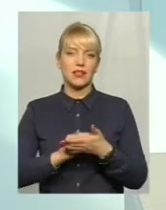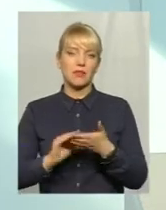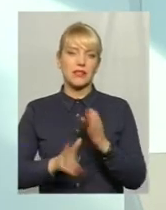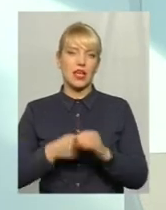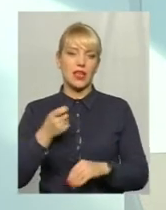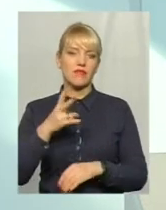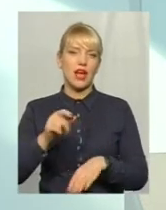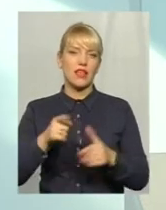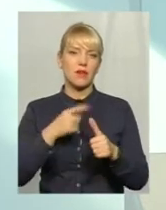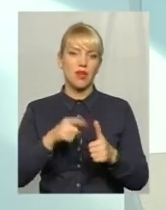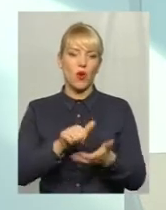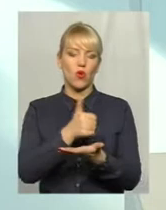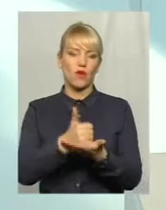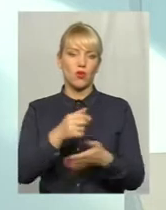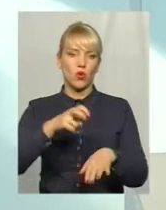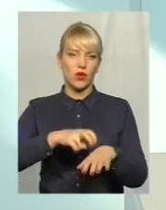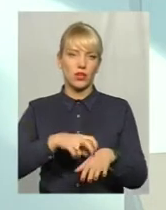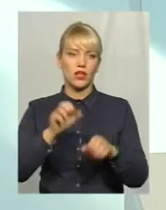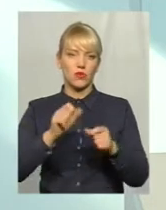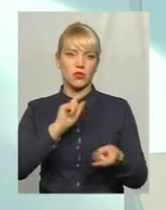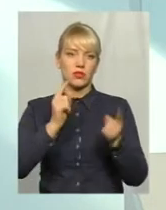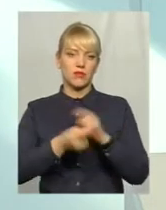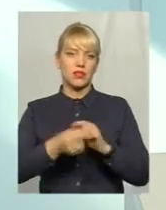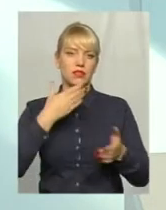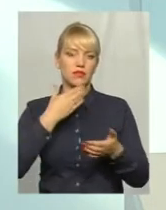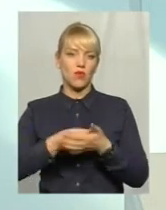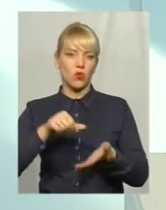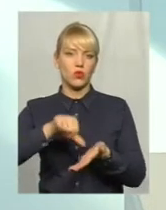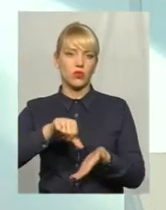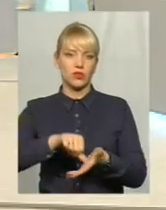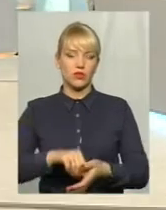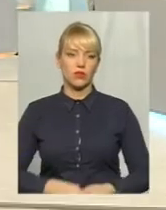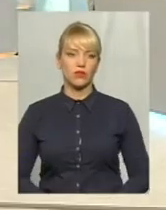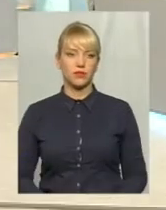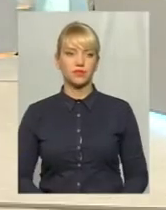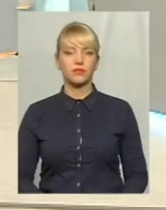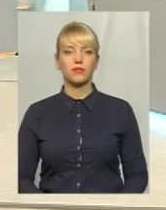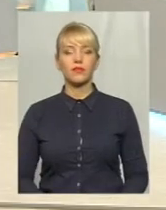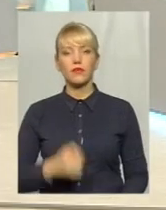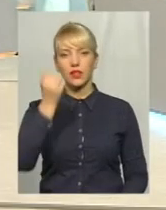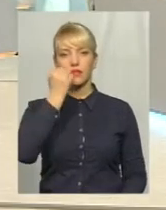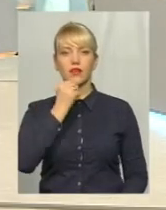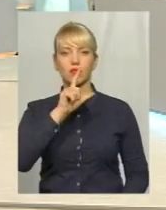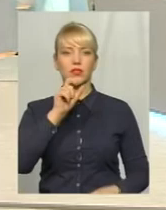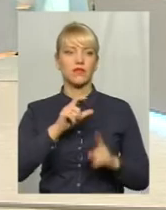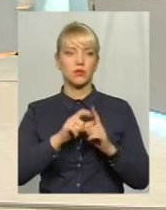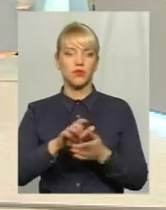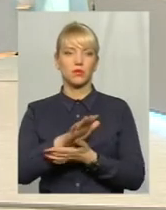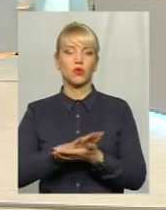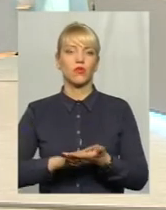ім'я головного лікаря, може змінити свого лікаря. Дякую за відповідь. І продовжимо далі. Ми